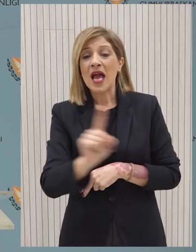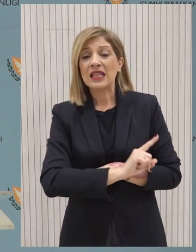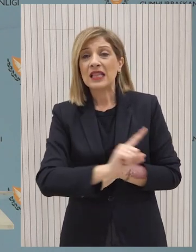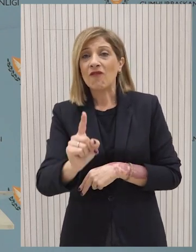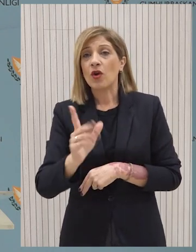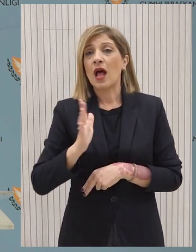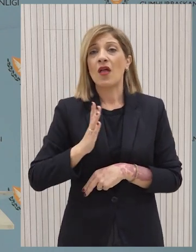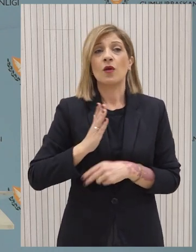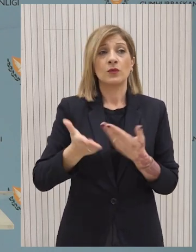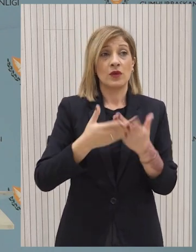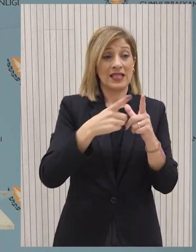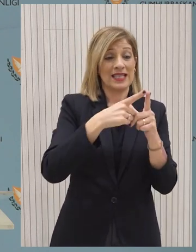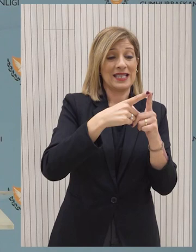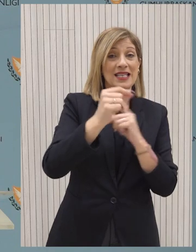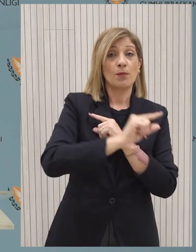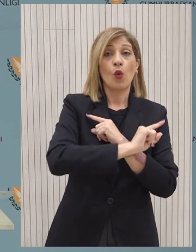λιμάνι στην Γάζα.